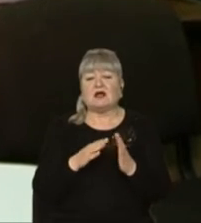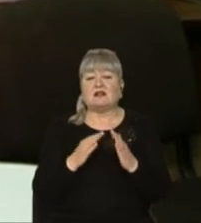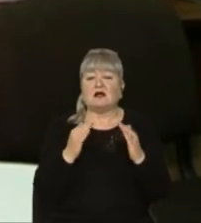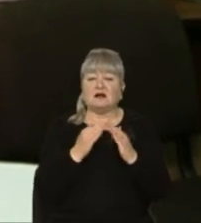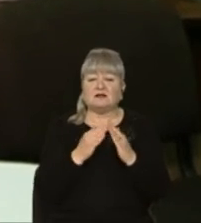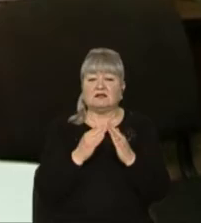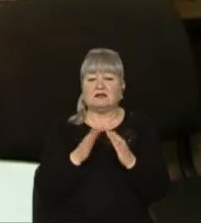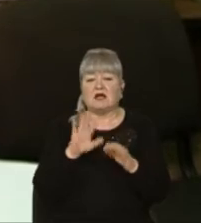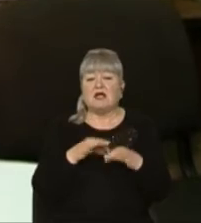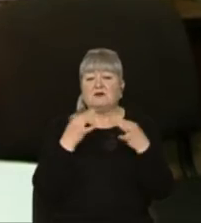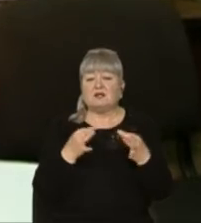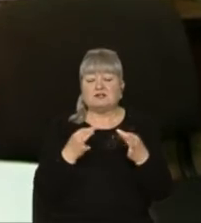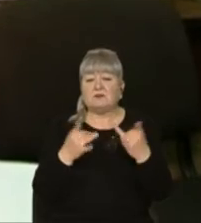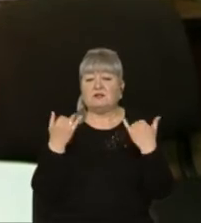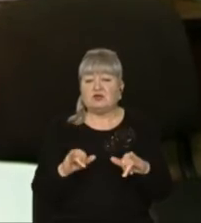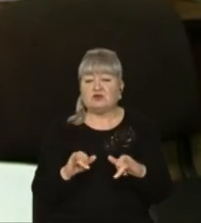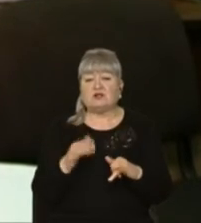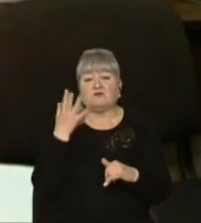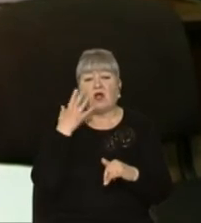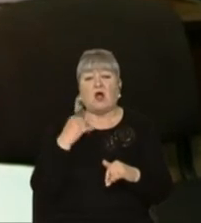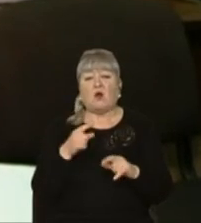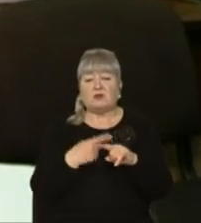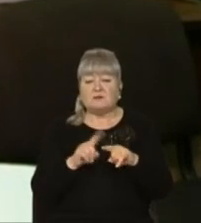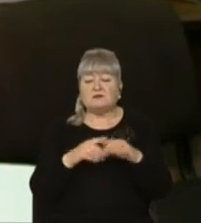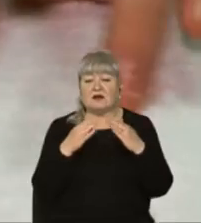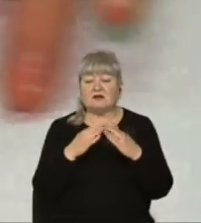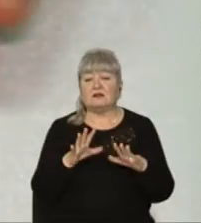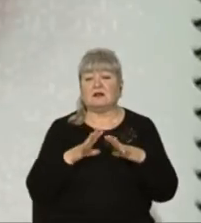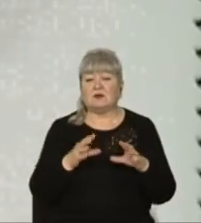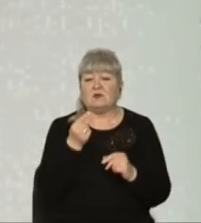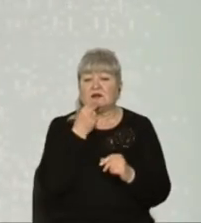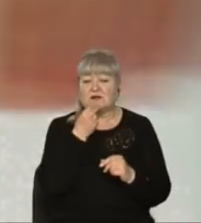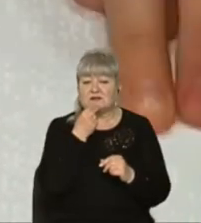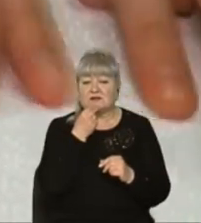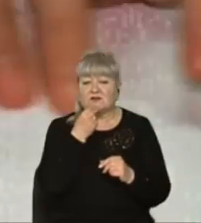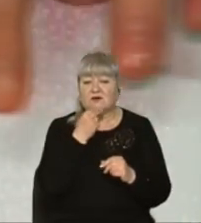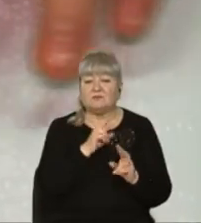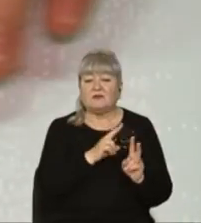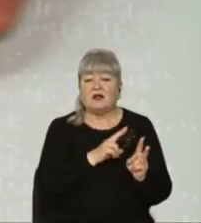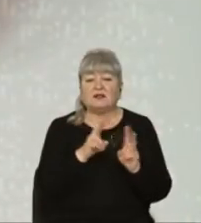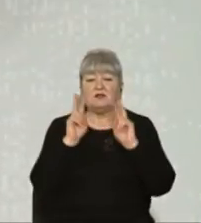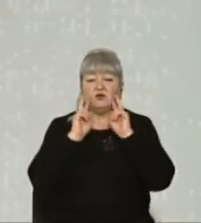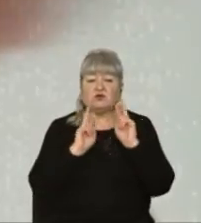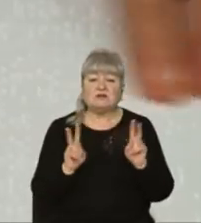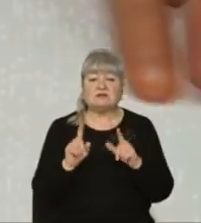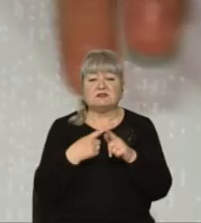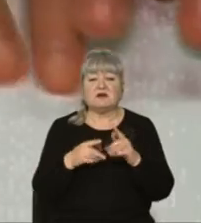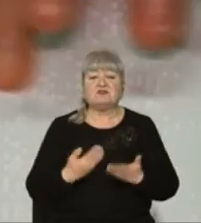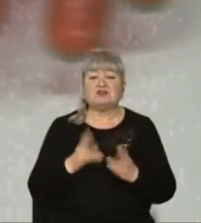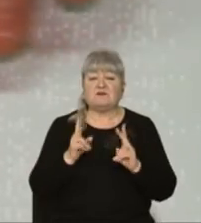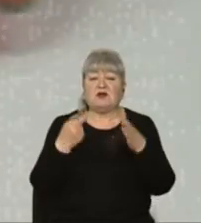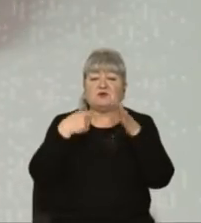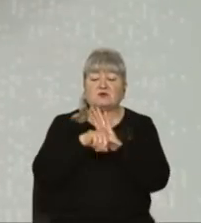начебто нічого дивного в тому, коли б та хатинка не була їстівною. Але ніхто не знав, чи живе хтось у премиковій